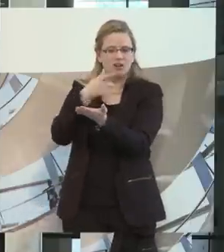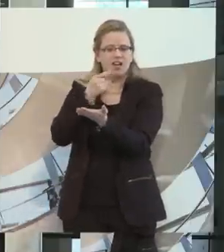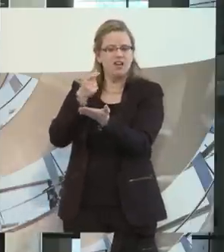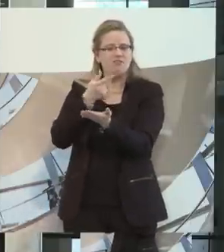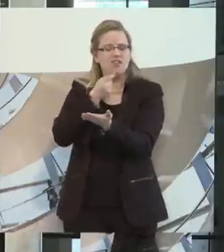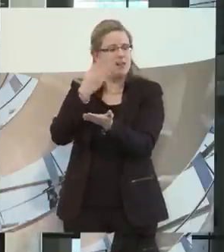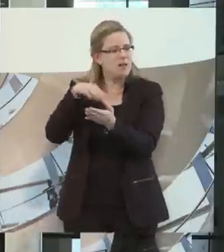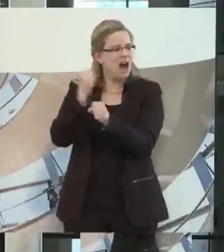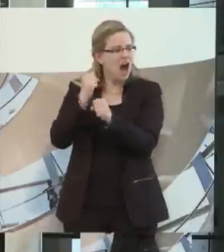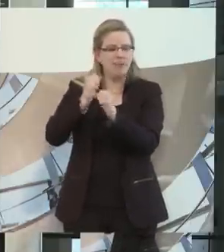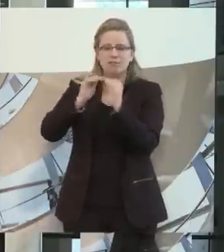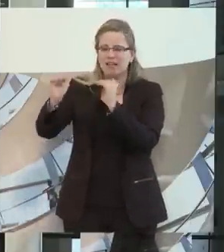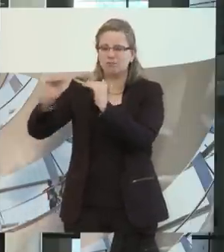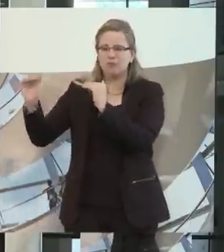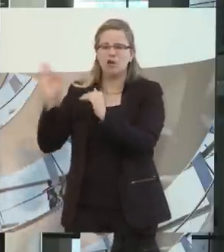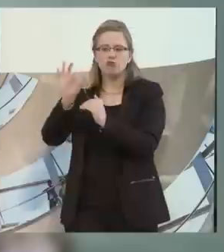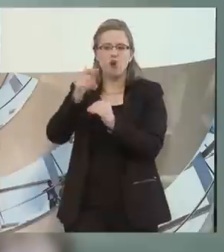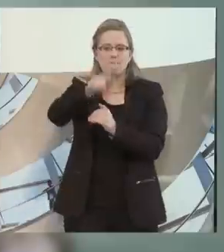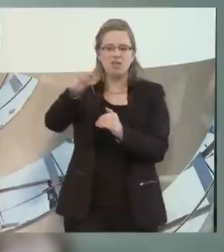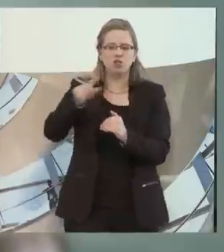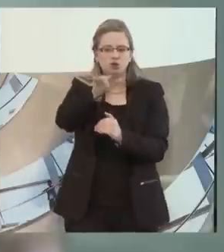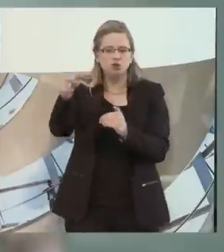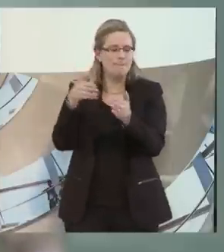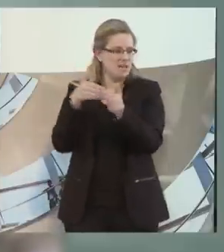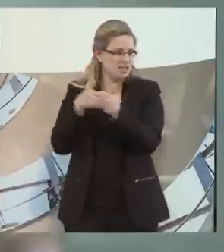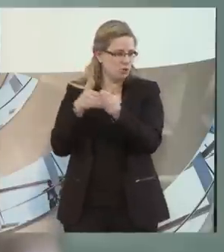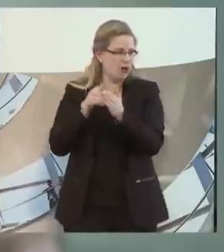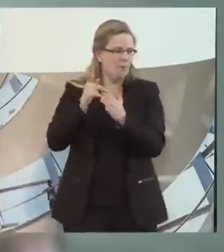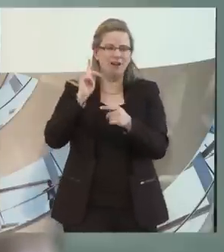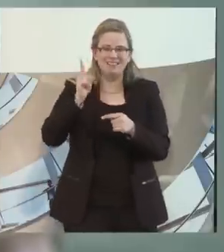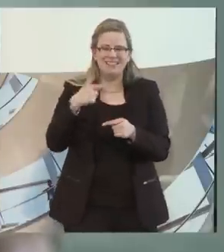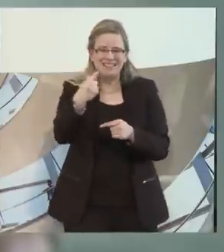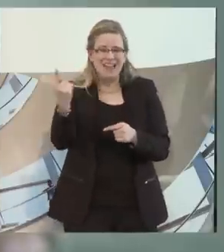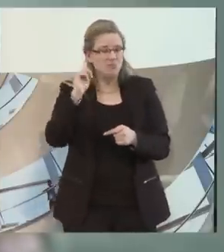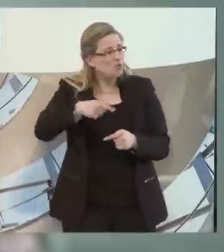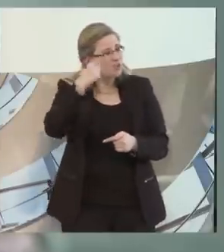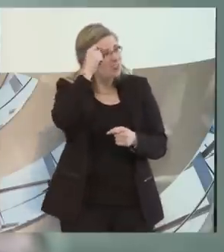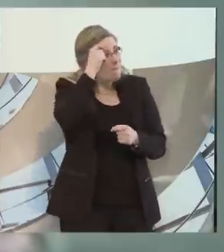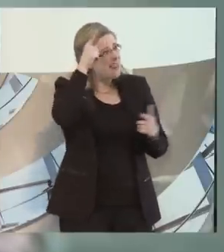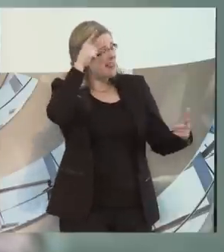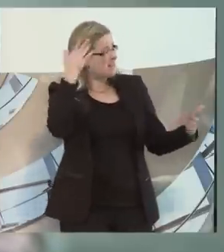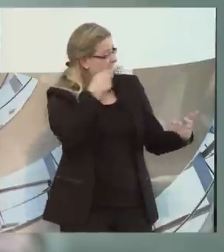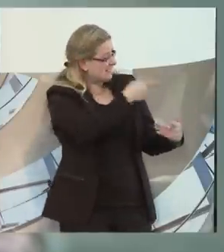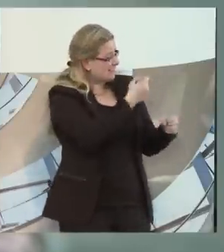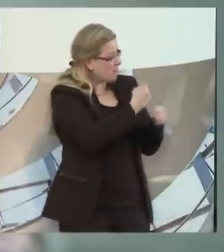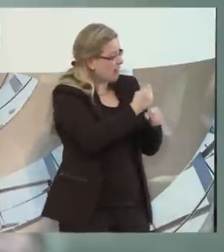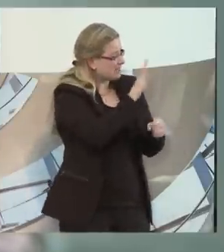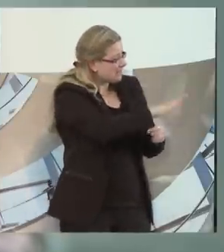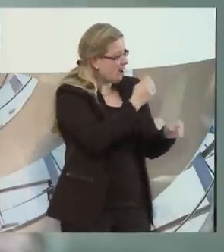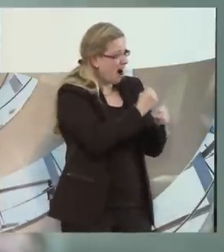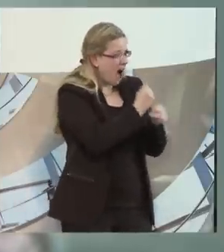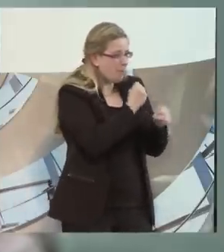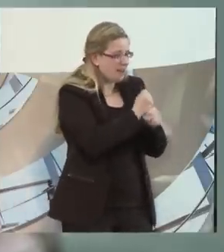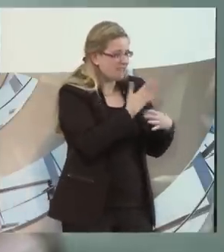schaffen, aber die müssen auch mal sehen, was wir tun. Und wenn die dann da waren und haben gesagt, das ist ja faszinierend, wir brauchen doch das